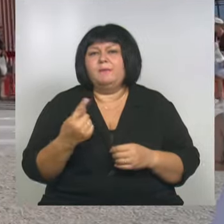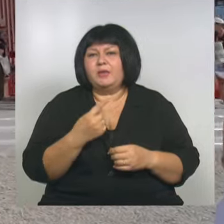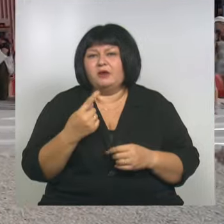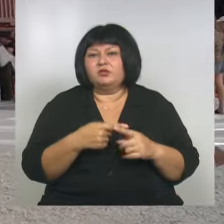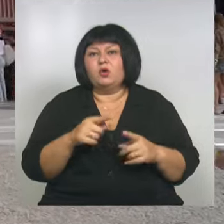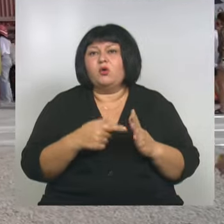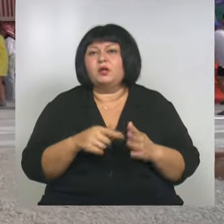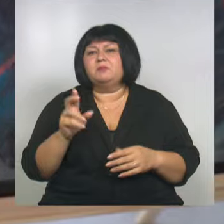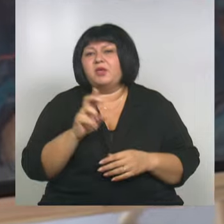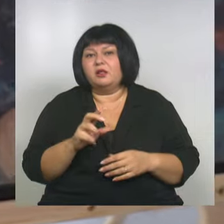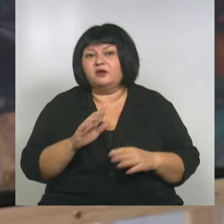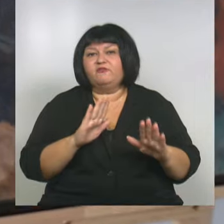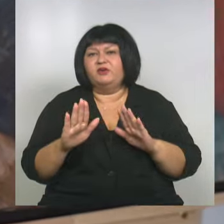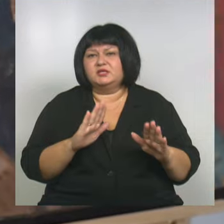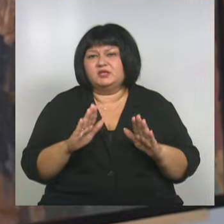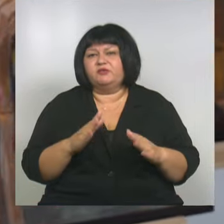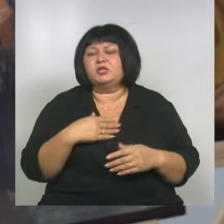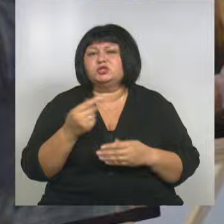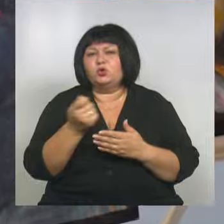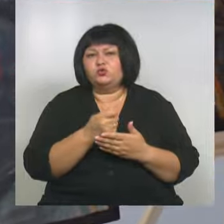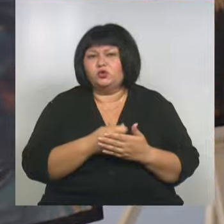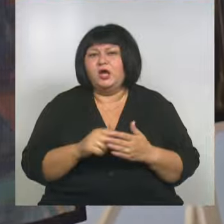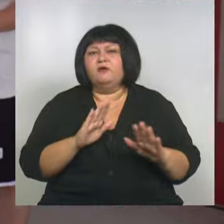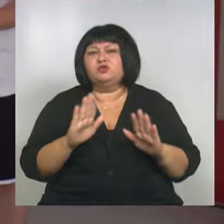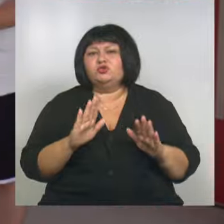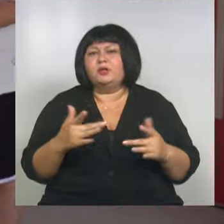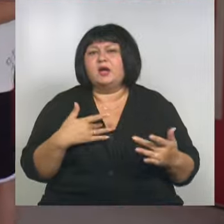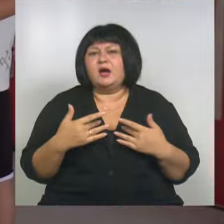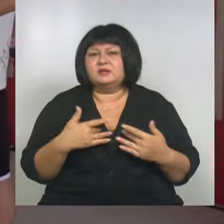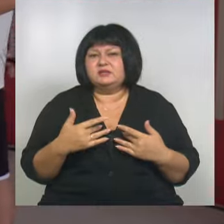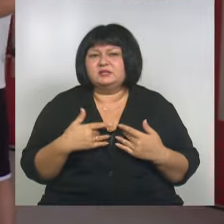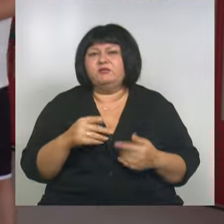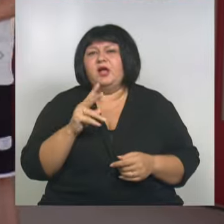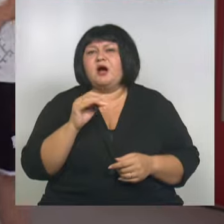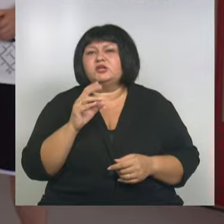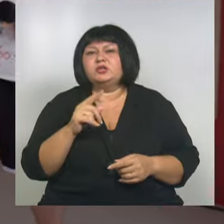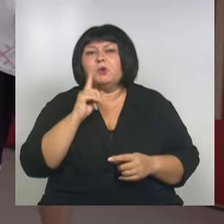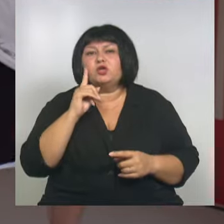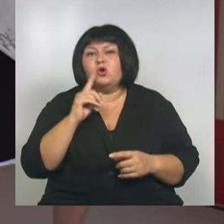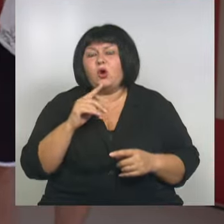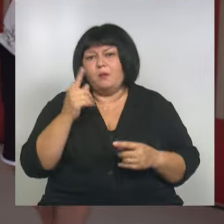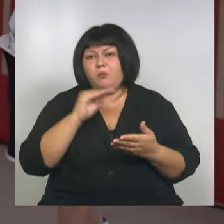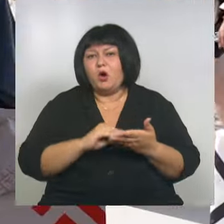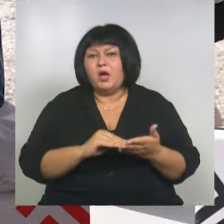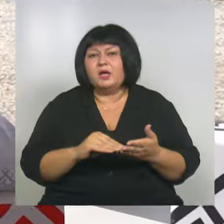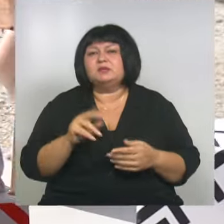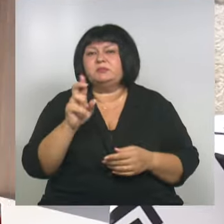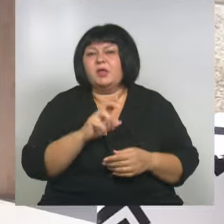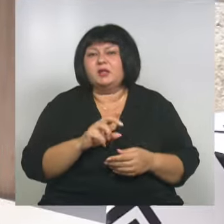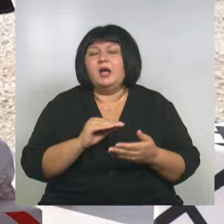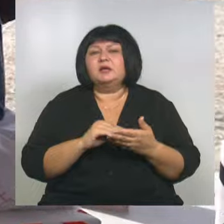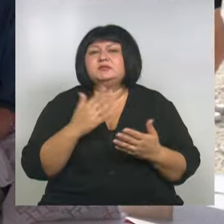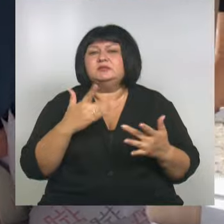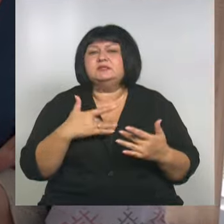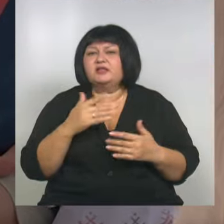это город Белгород. Выставки наших художников, выступления артистов. Лев Харченко, молодой поэт из областной столицы, читал стихотворения,